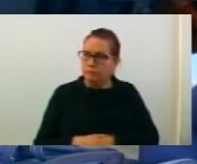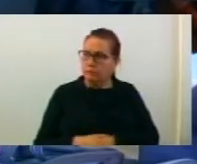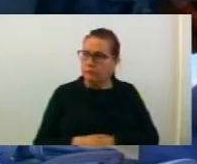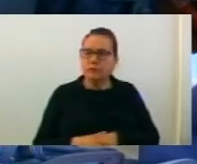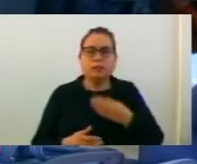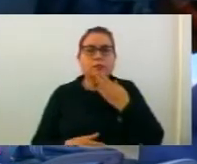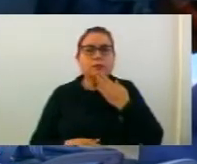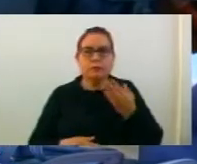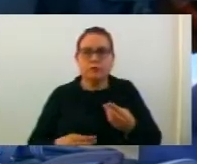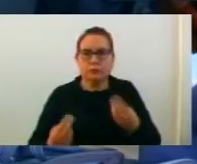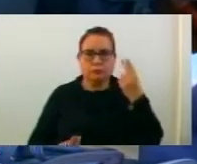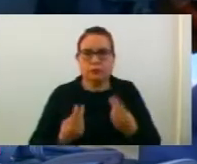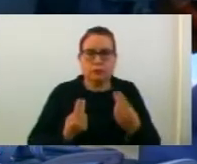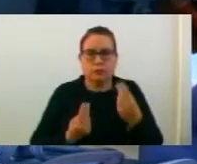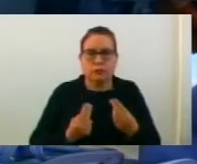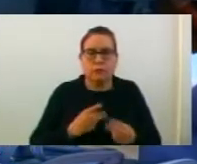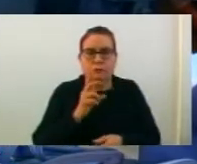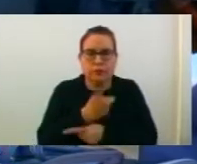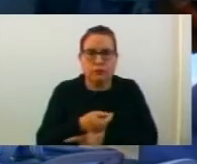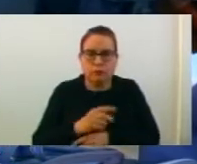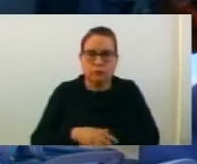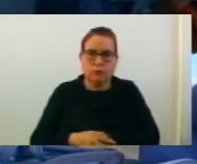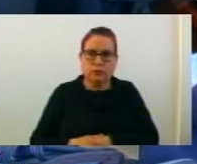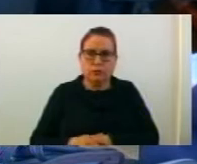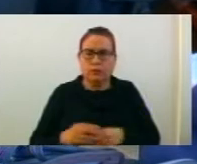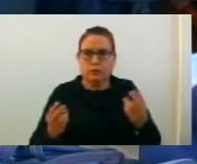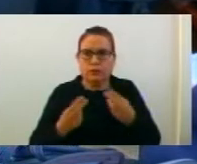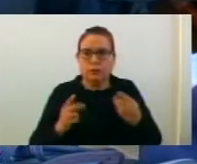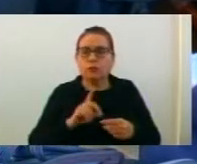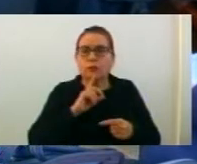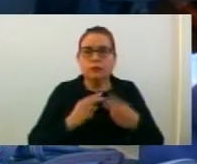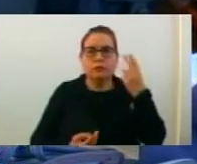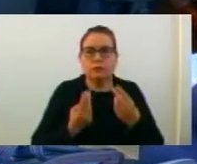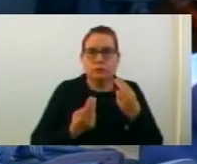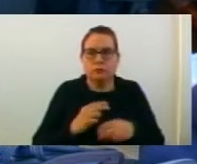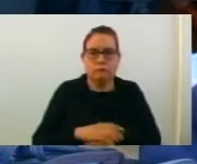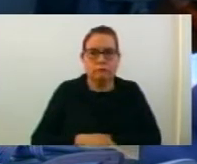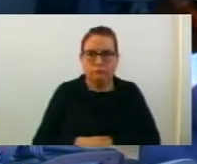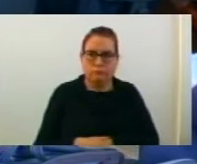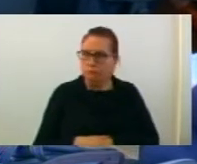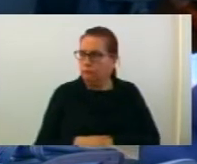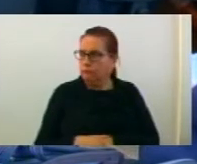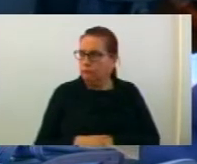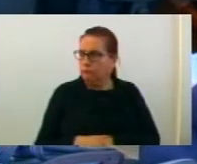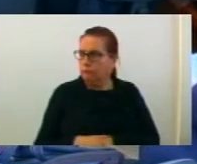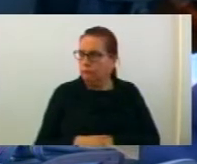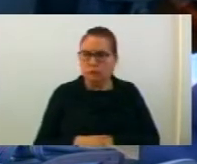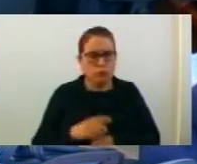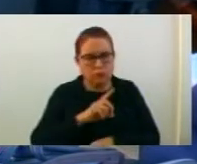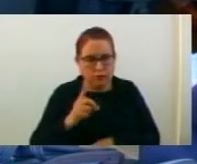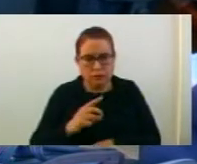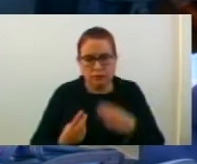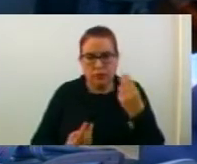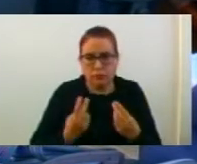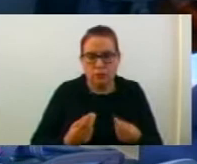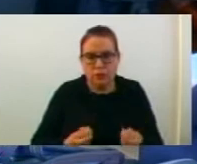Благодарам. Отворам претрес по предлог од лугата и предлог од комисијата. Дали некој ба разбор? Доколко нико не